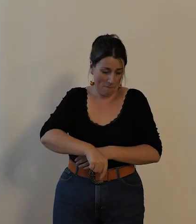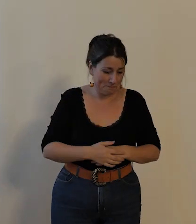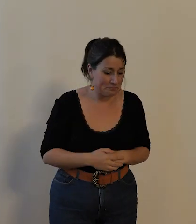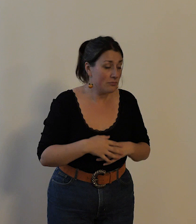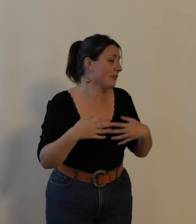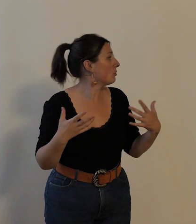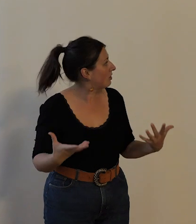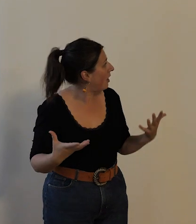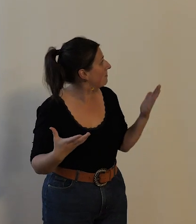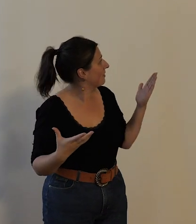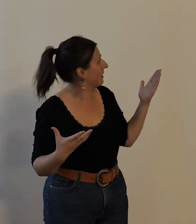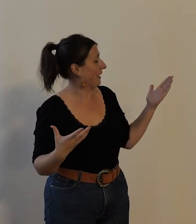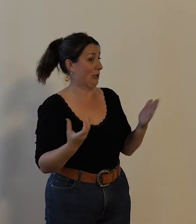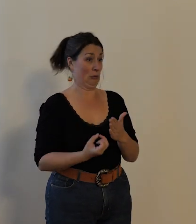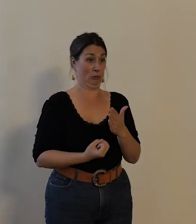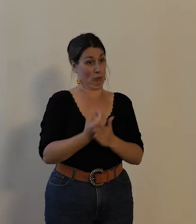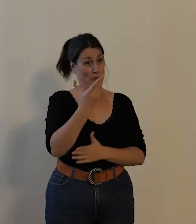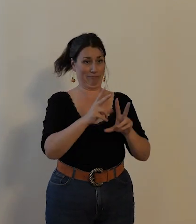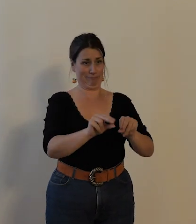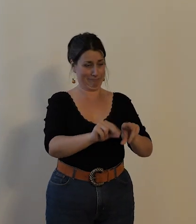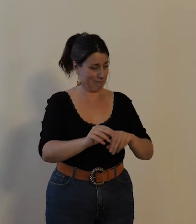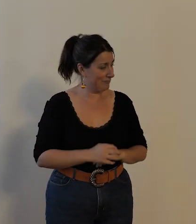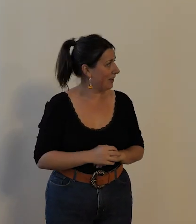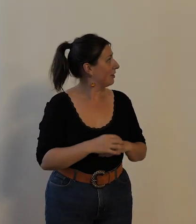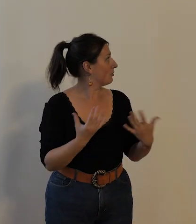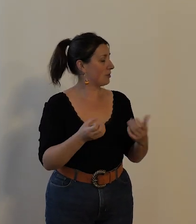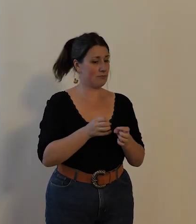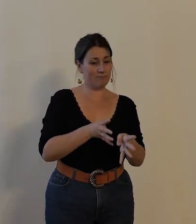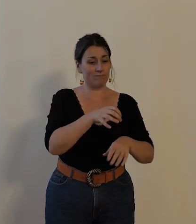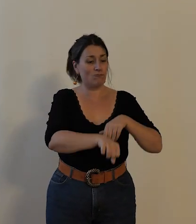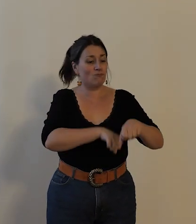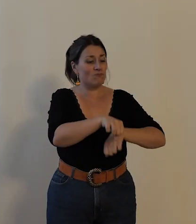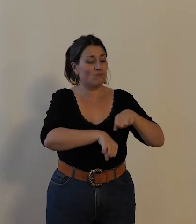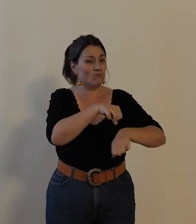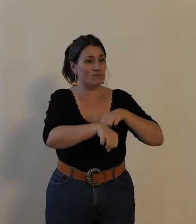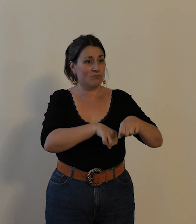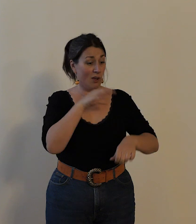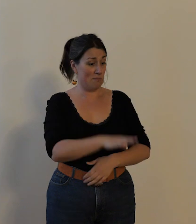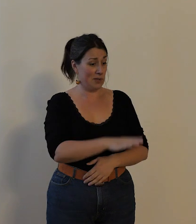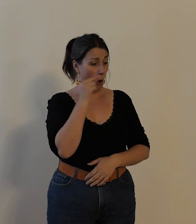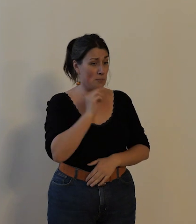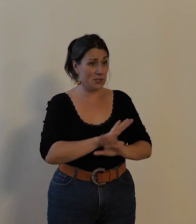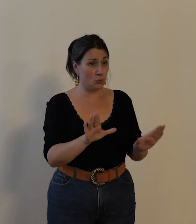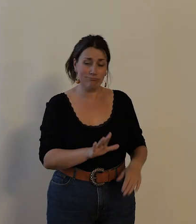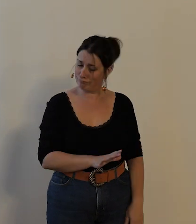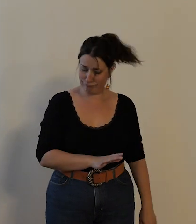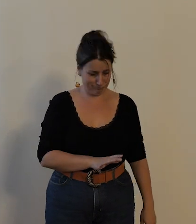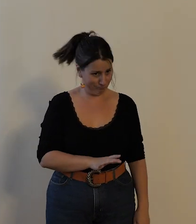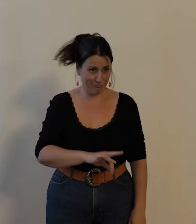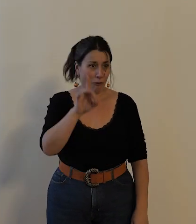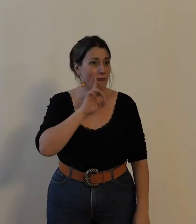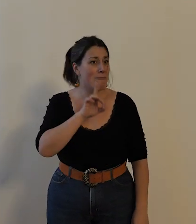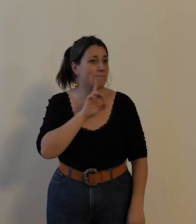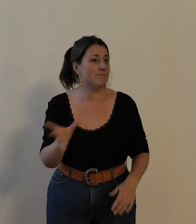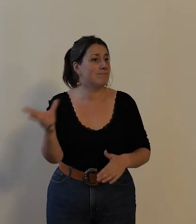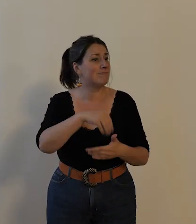introduisons ce chapitre pour vous dire que la bicyclette la pratique de la bicyclette n'est pas réservée aux hommes c'est une